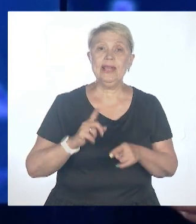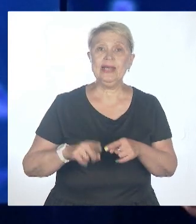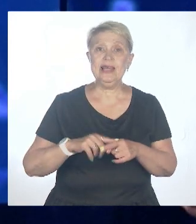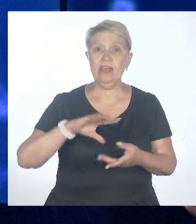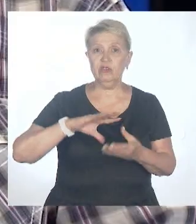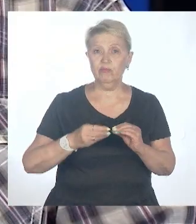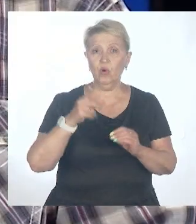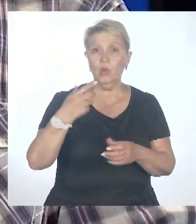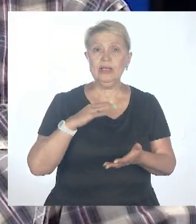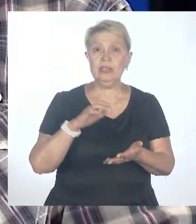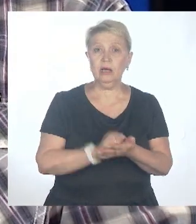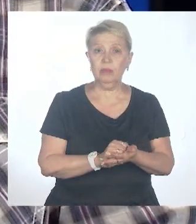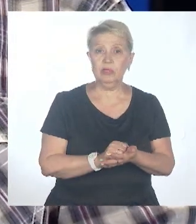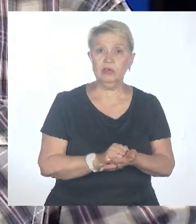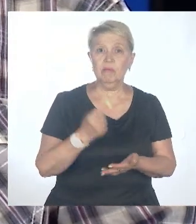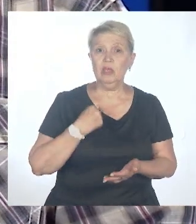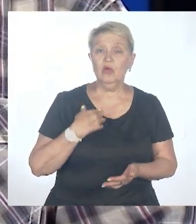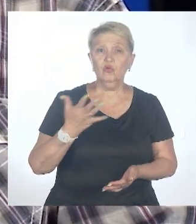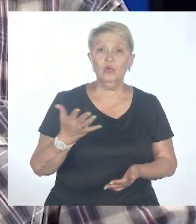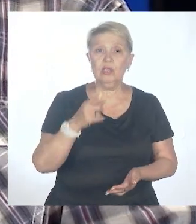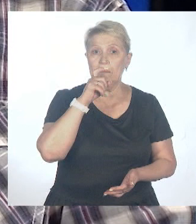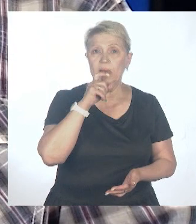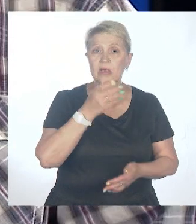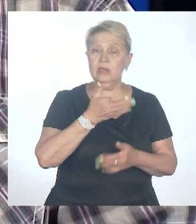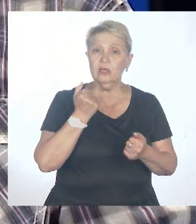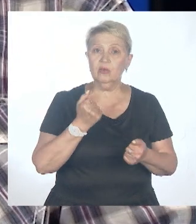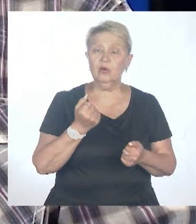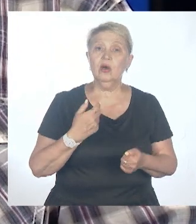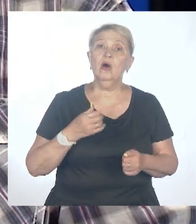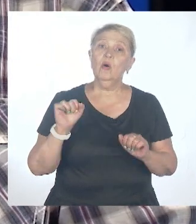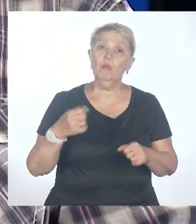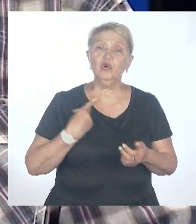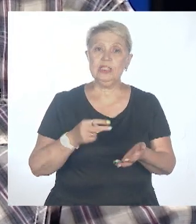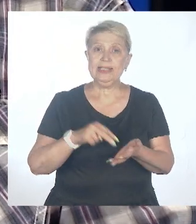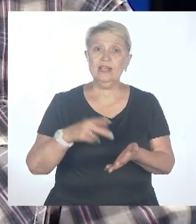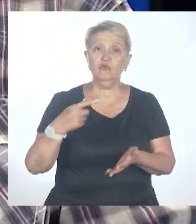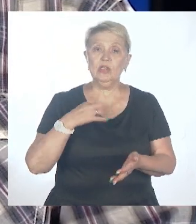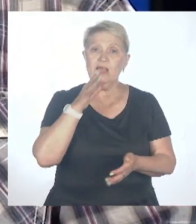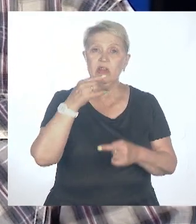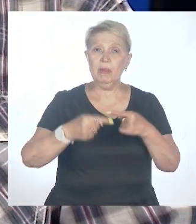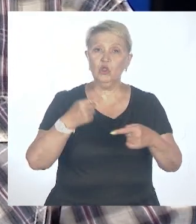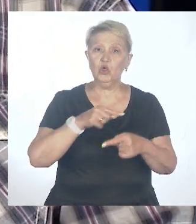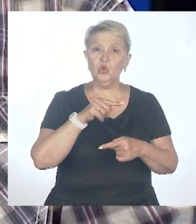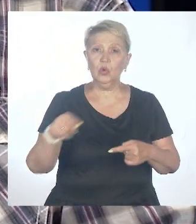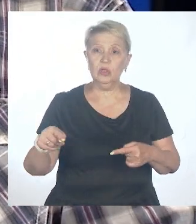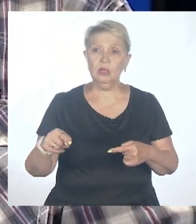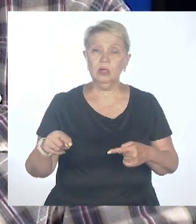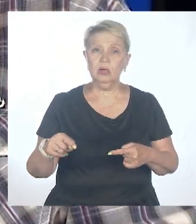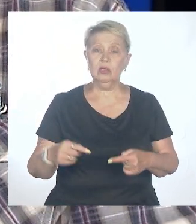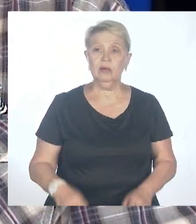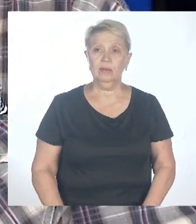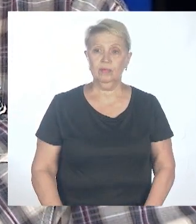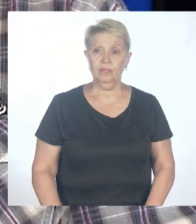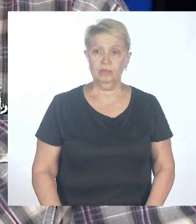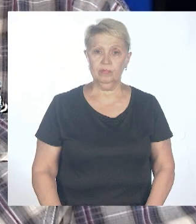Вот еще увидим. Не очень понятно. То ли он станет сезонным, ну, пока что таких тенденций не наблюдается. Он станет круглогодичным,